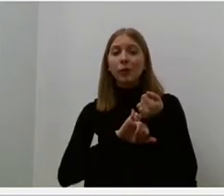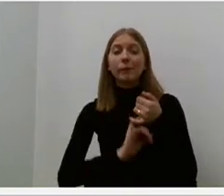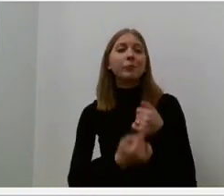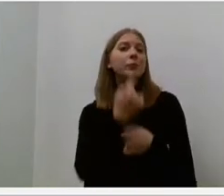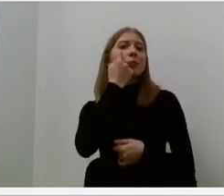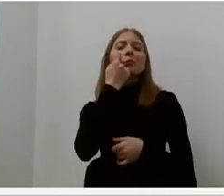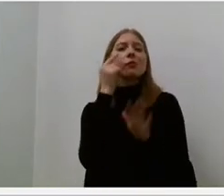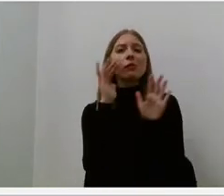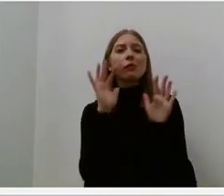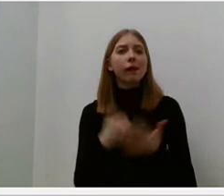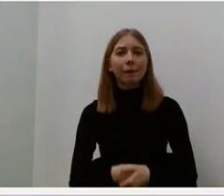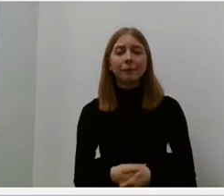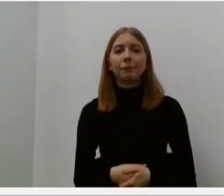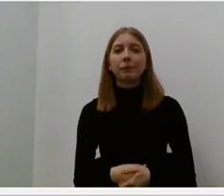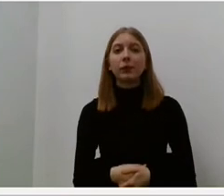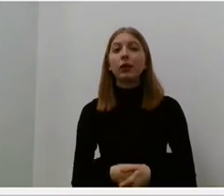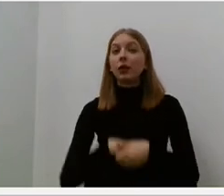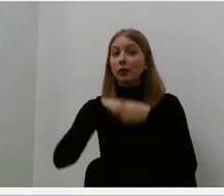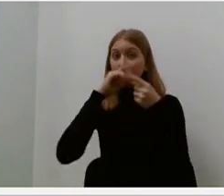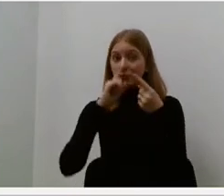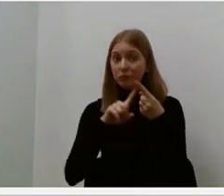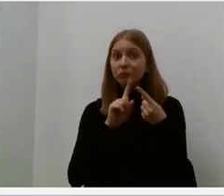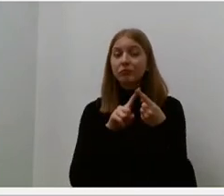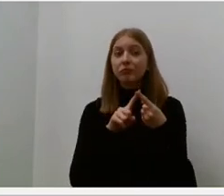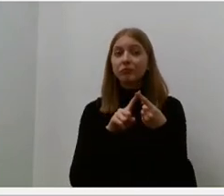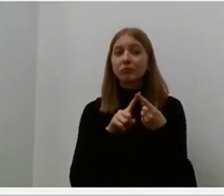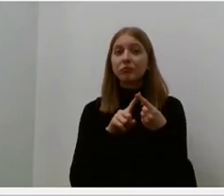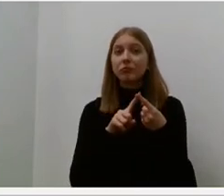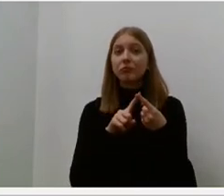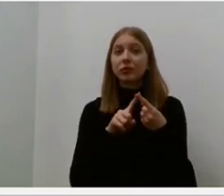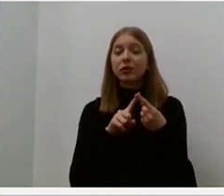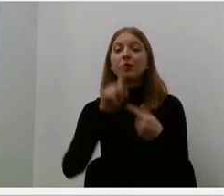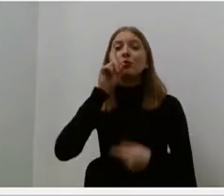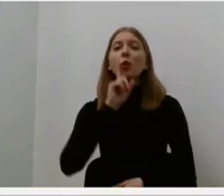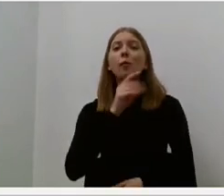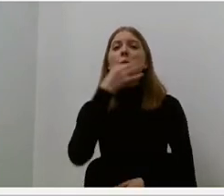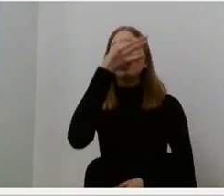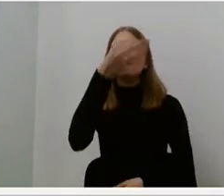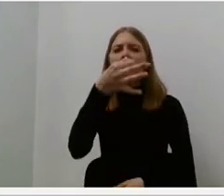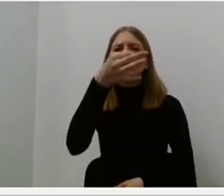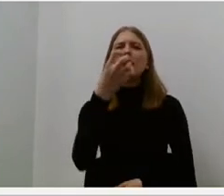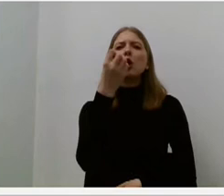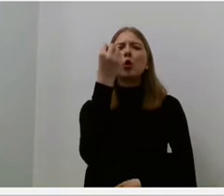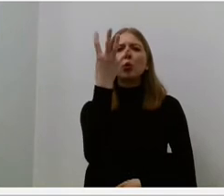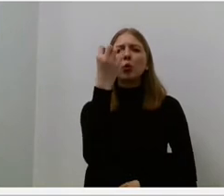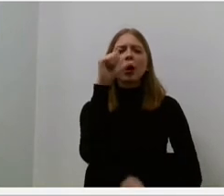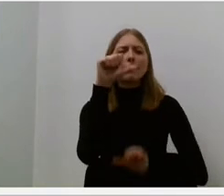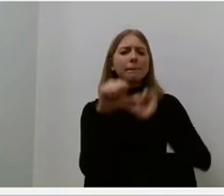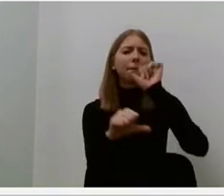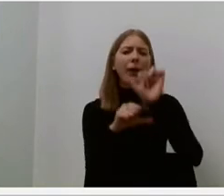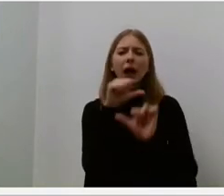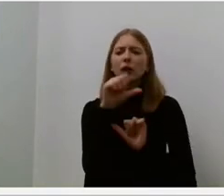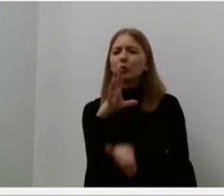Pirmiausiai reikėtų pasakyti, kad keturiolika tamsių metų, keturiolika